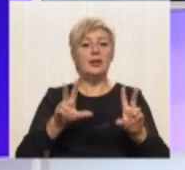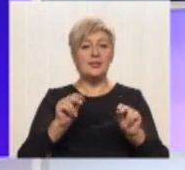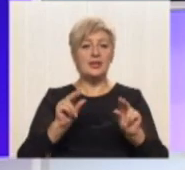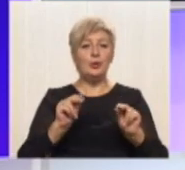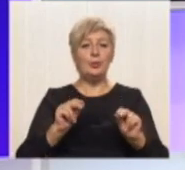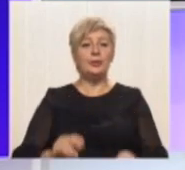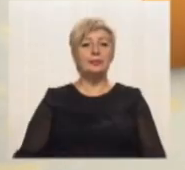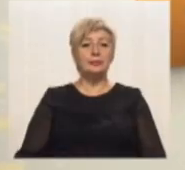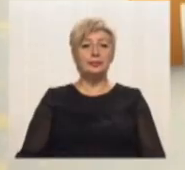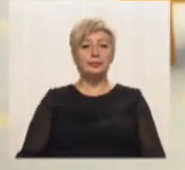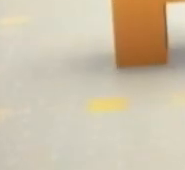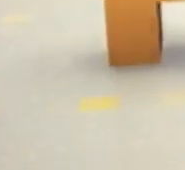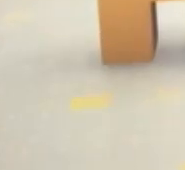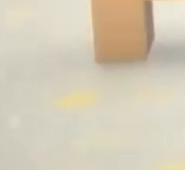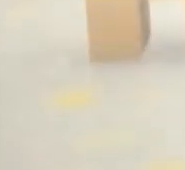добре.